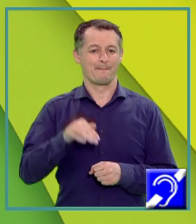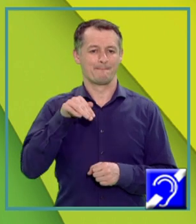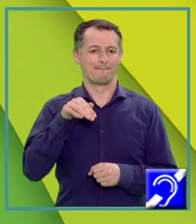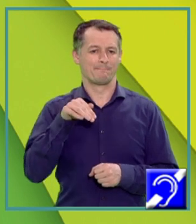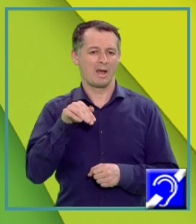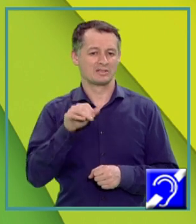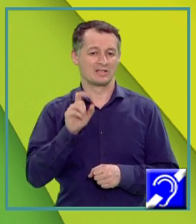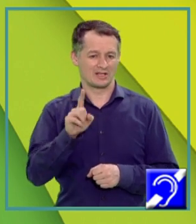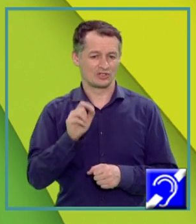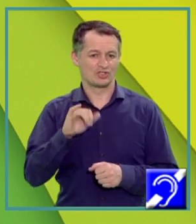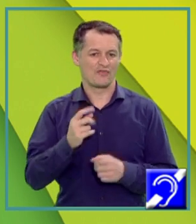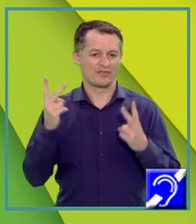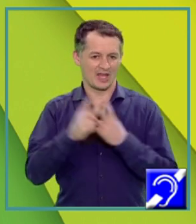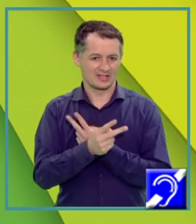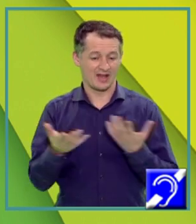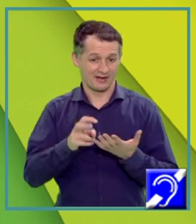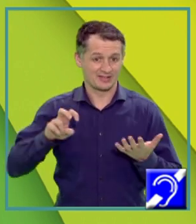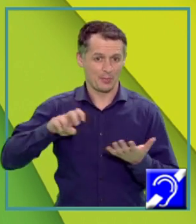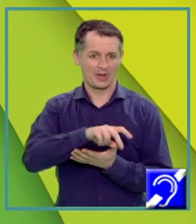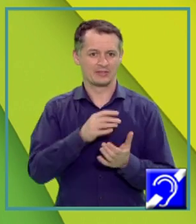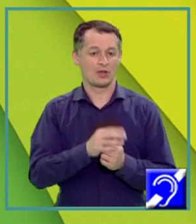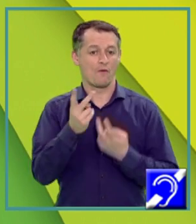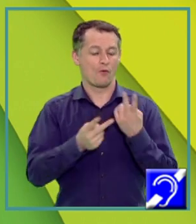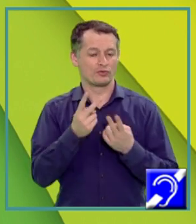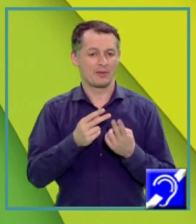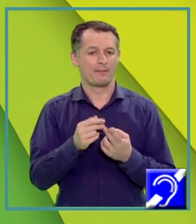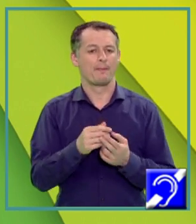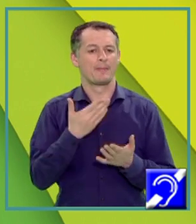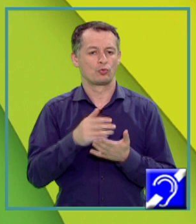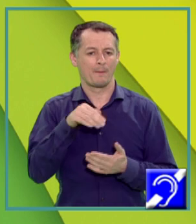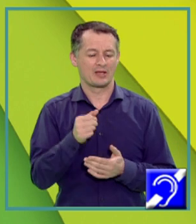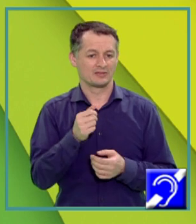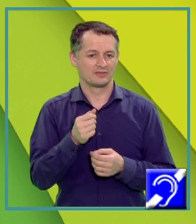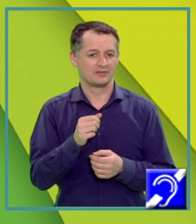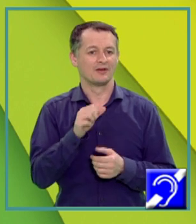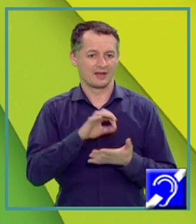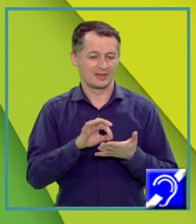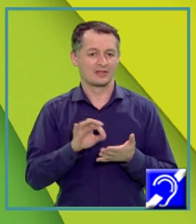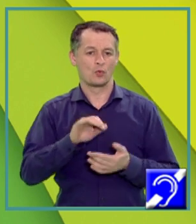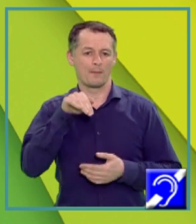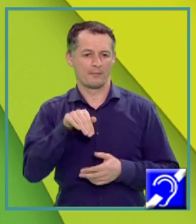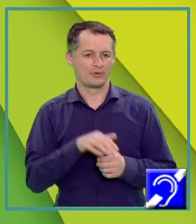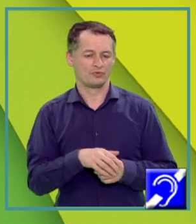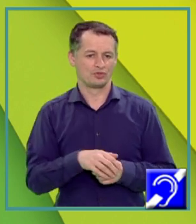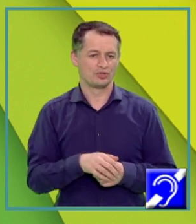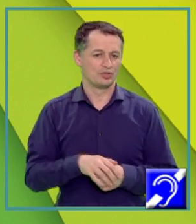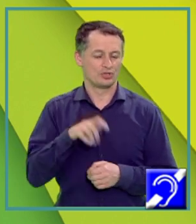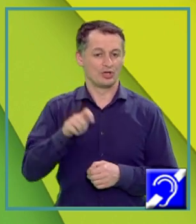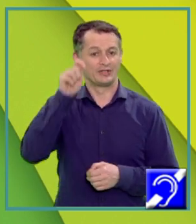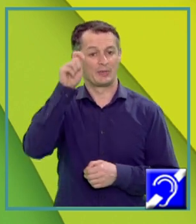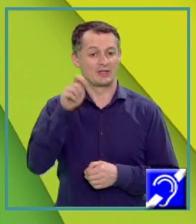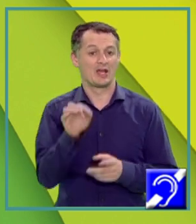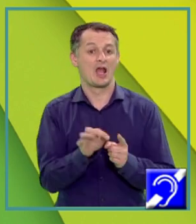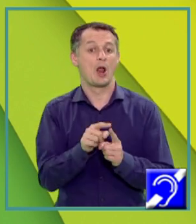deplasează, folosind pentru masă expresia pe care tocmai am găsit-o și ținând cont de faptul că lungimea de